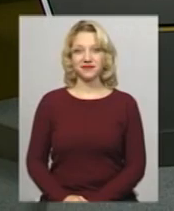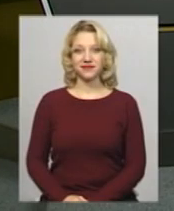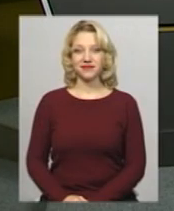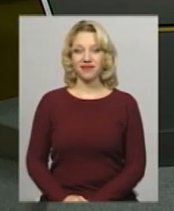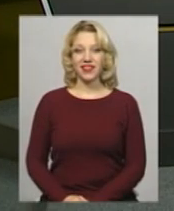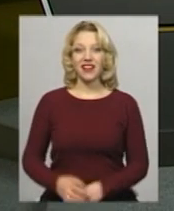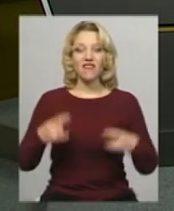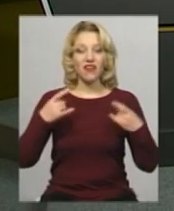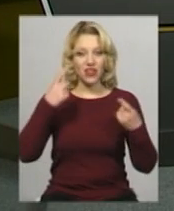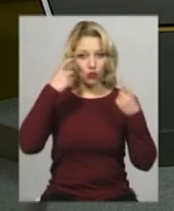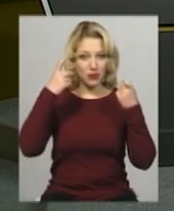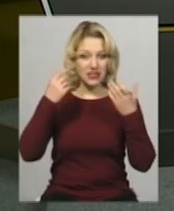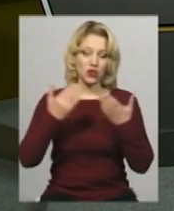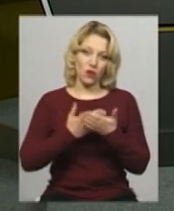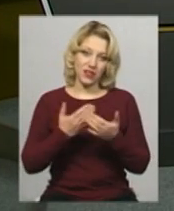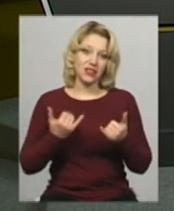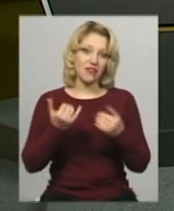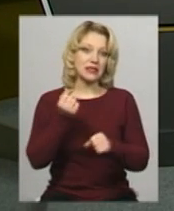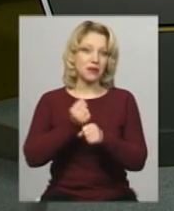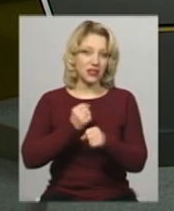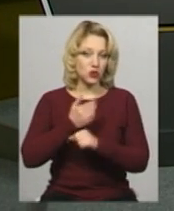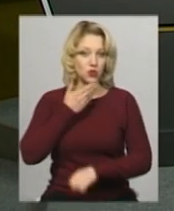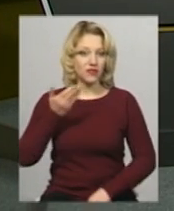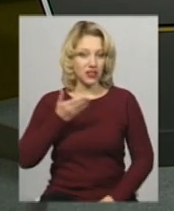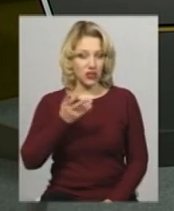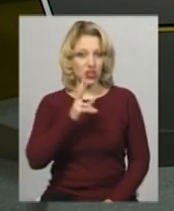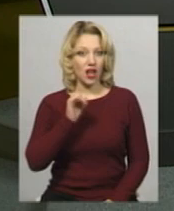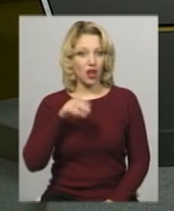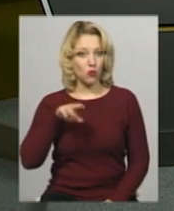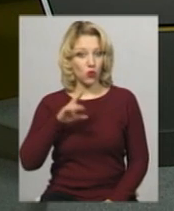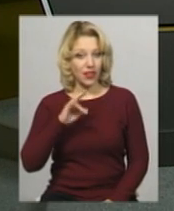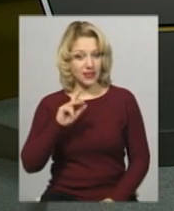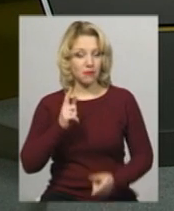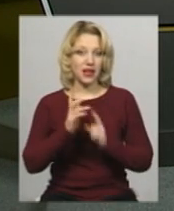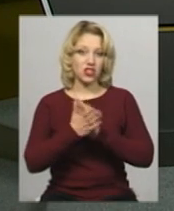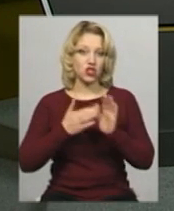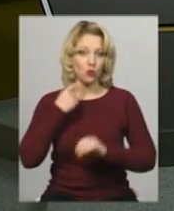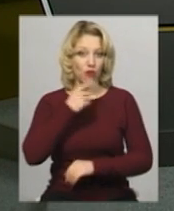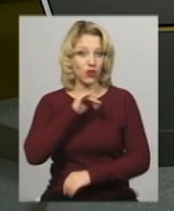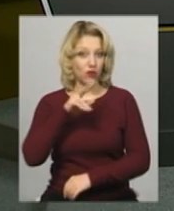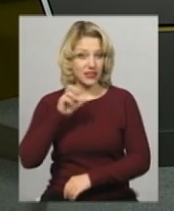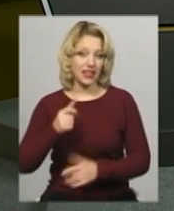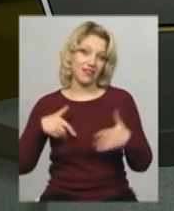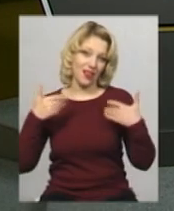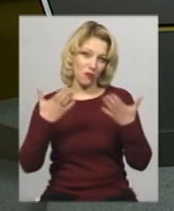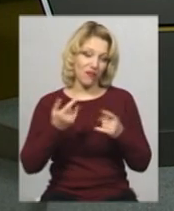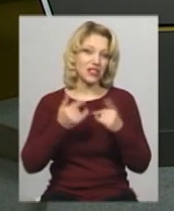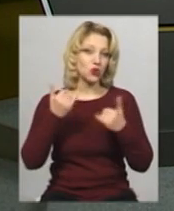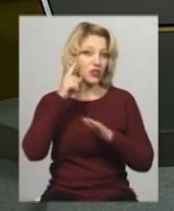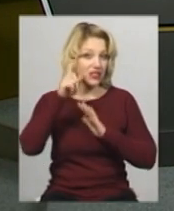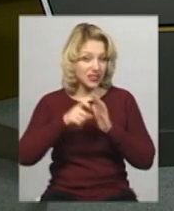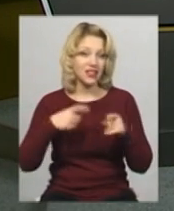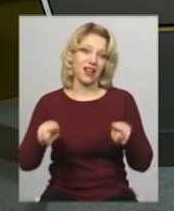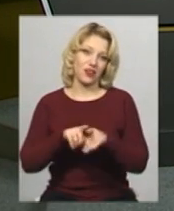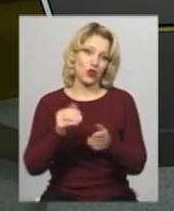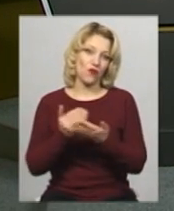В ефірі інформаційний випуск новини. У студії для вас працюють ведуча Олександра Карпунець, перекладна жестову мову Оксани Фіновською. Вітаю. Сьогодні ви дізнаєтесь